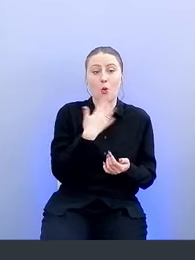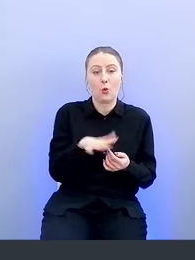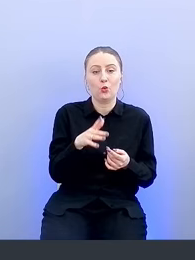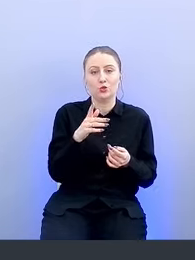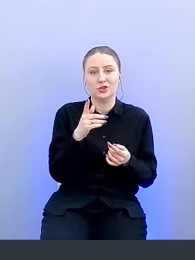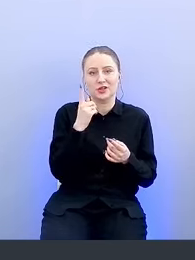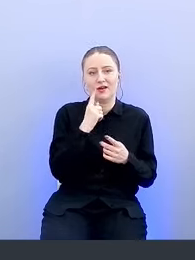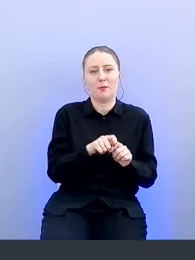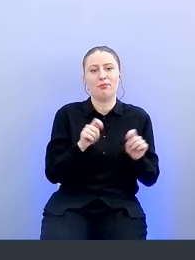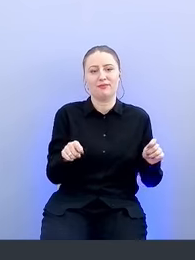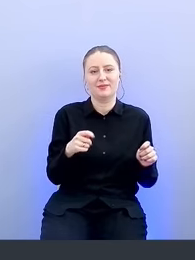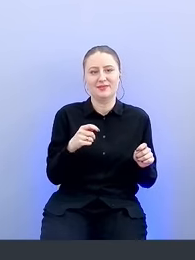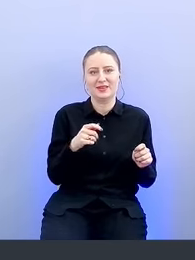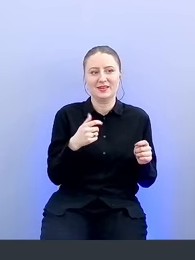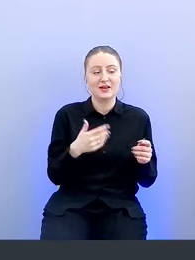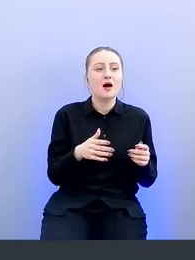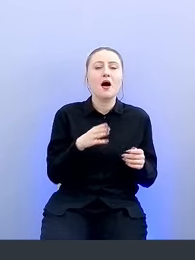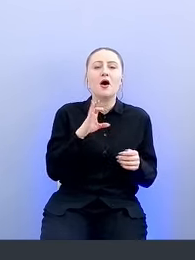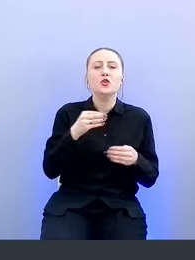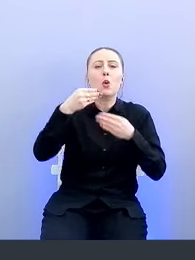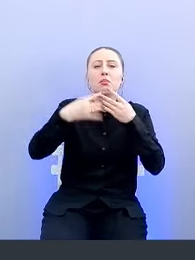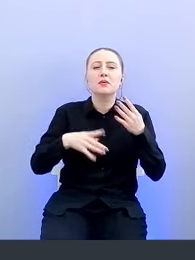вошли в топ. Какой самый популярный?